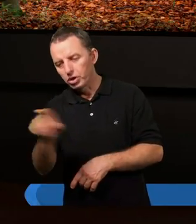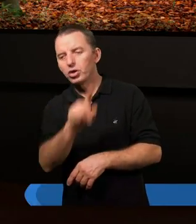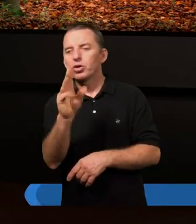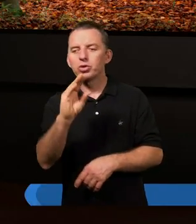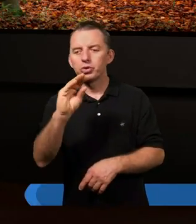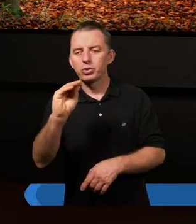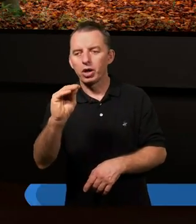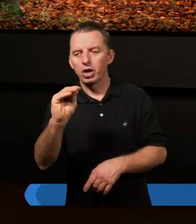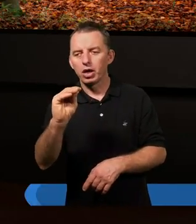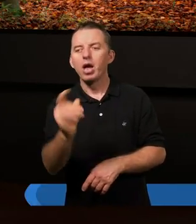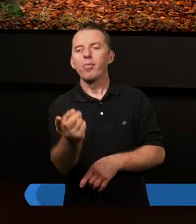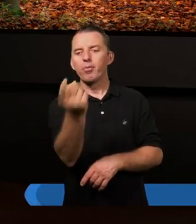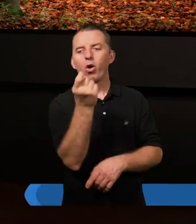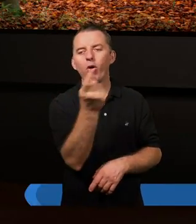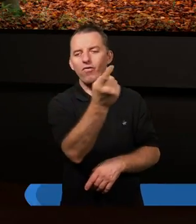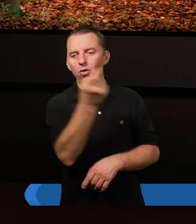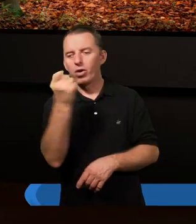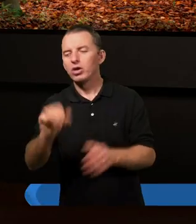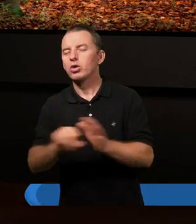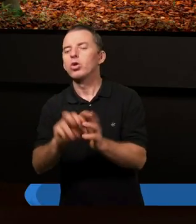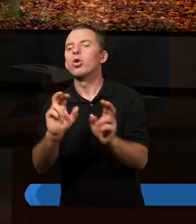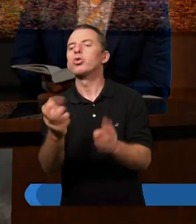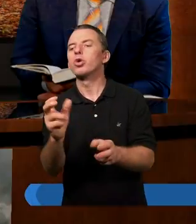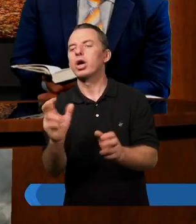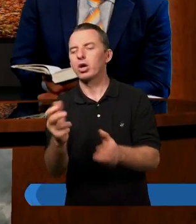powołani do czego?